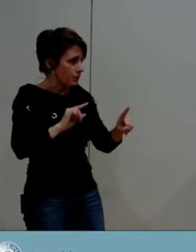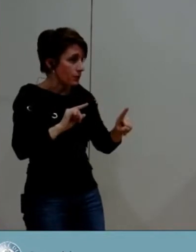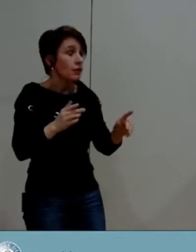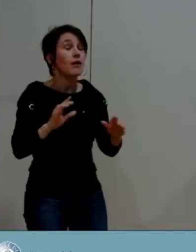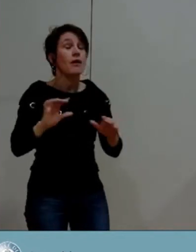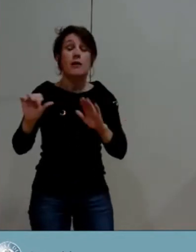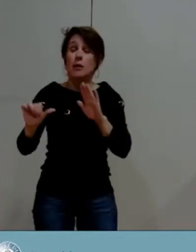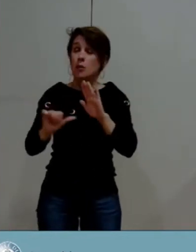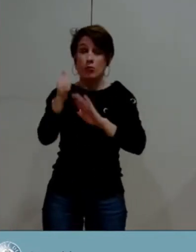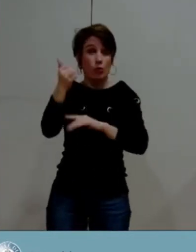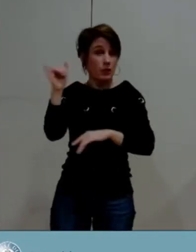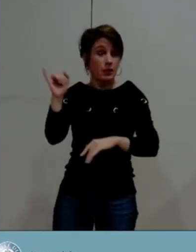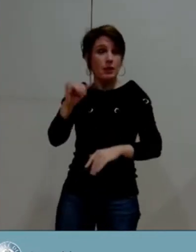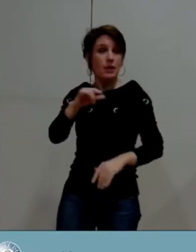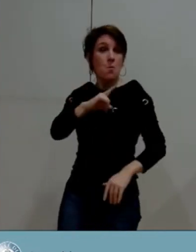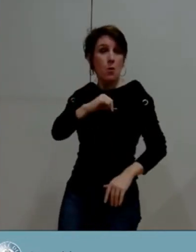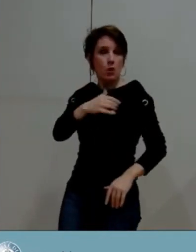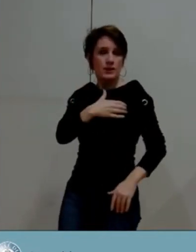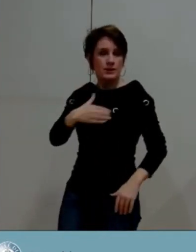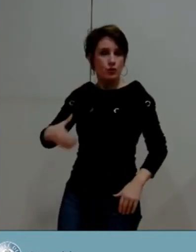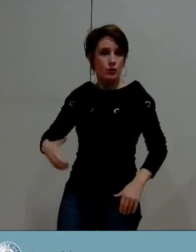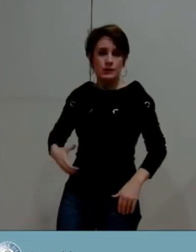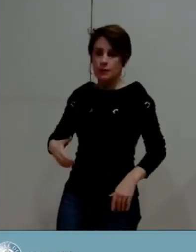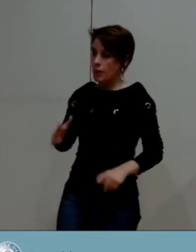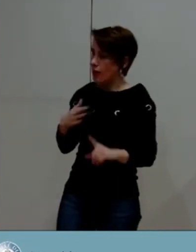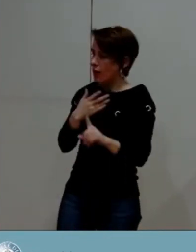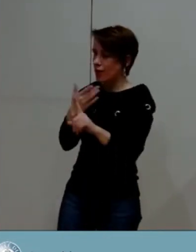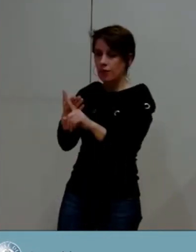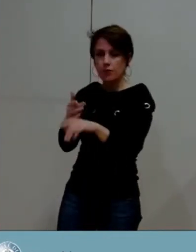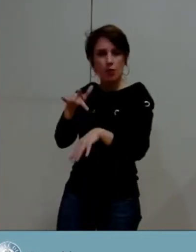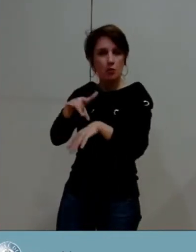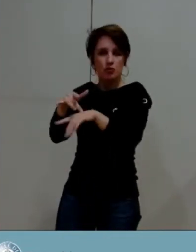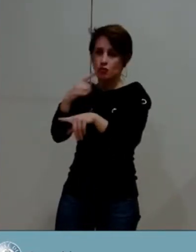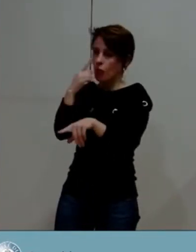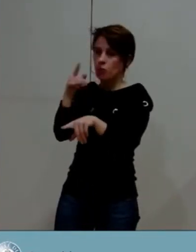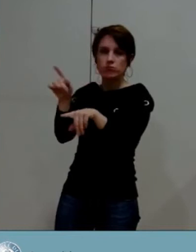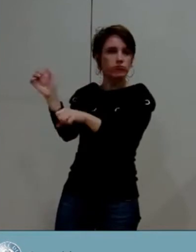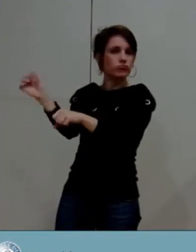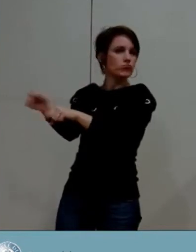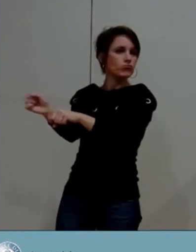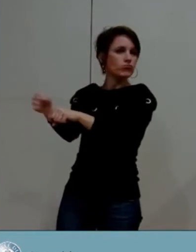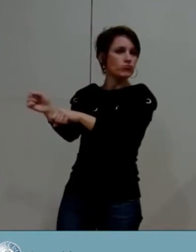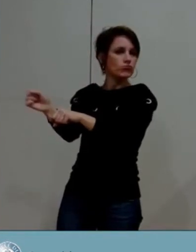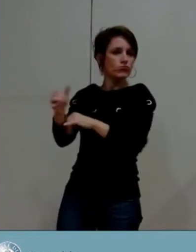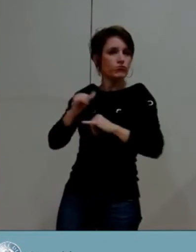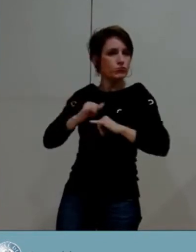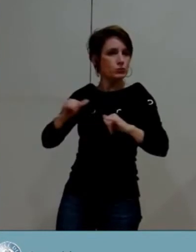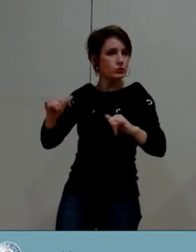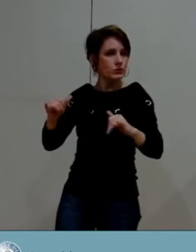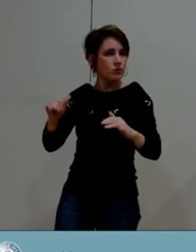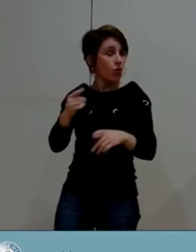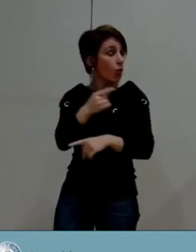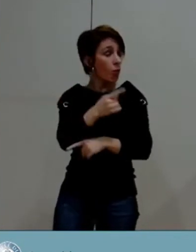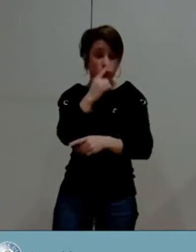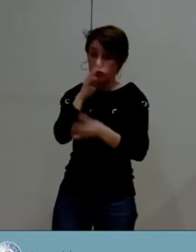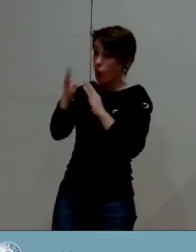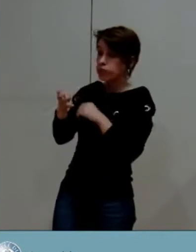la première touchée par la désinvolture, pour ne pas dire l'indifférence, avec laquelle vous avez pris en compte sa mission.